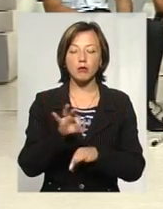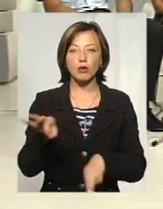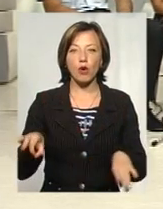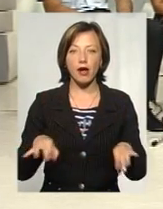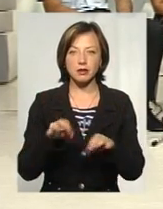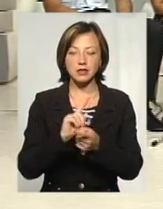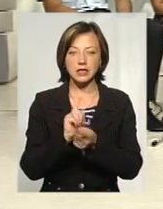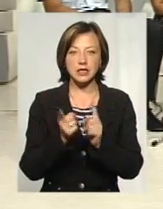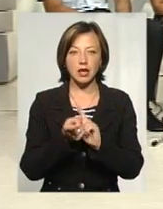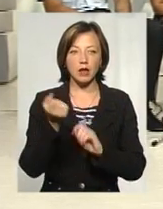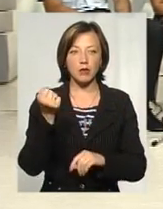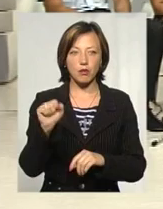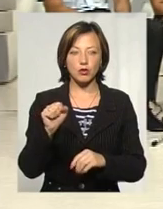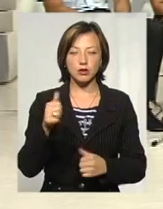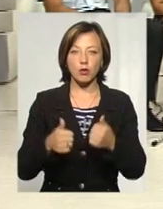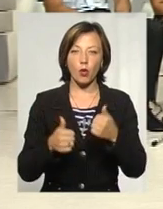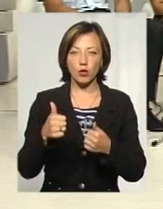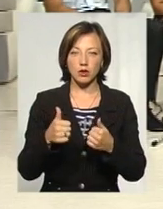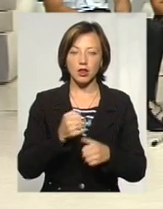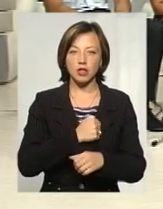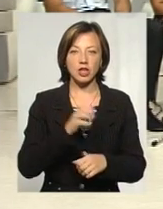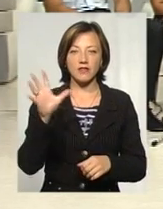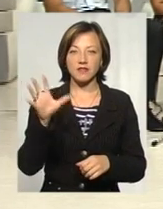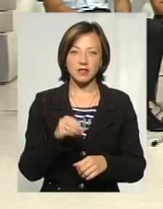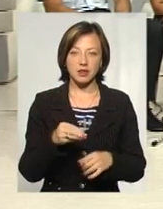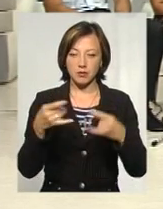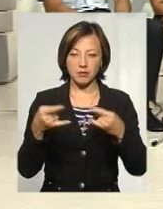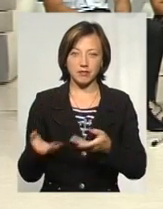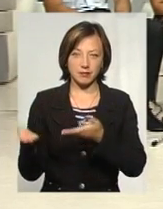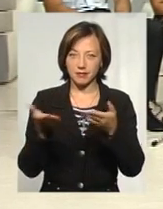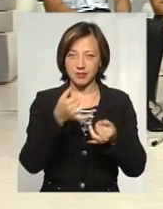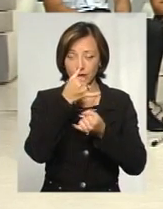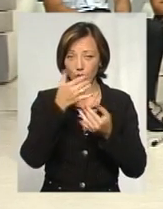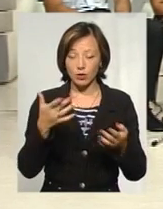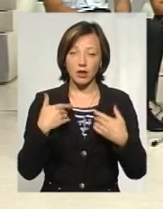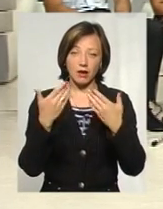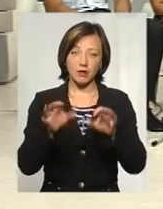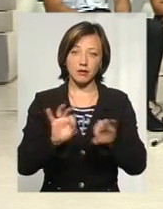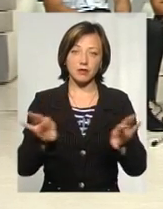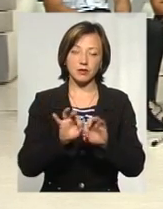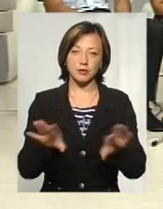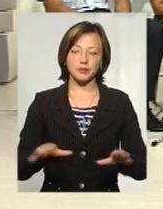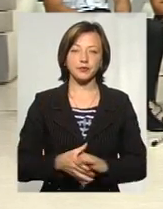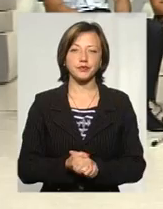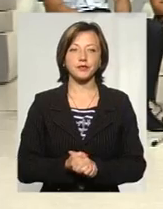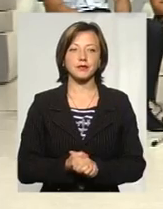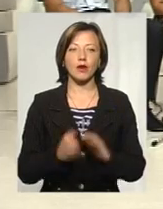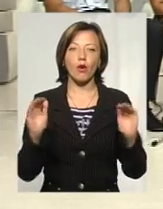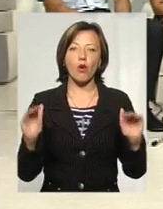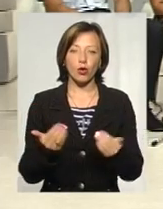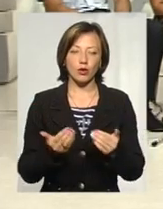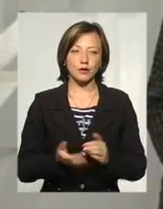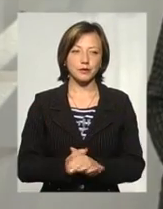стали переможцями конкурсу? Ми, на жаль, всі у студії помістити не можемо. То я даю вам слуху, щоб ви презентували коротко,